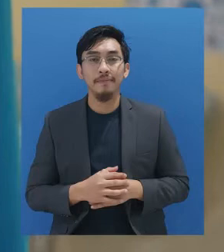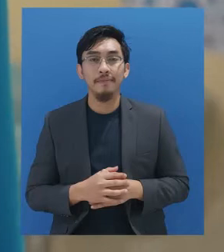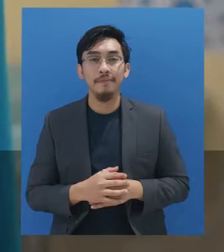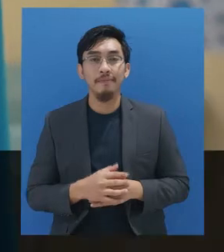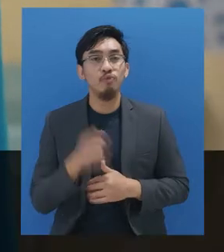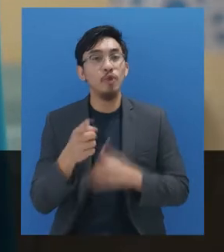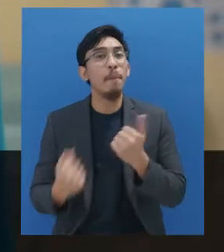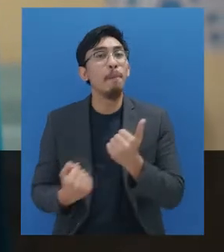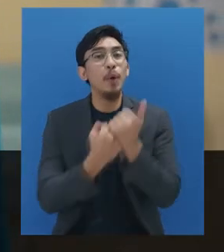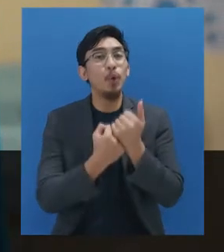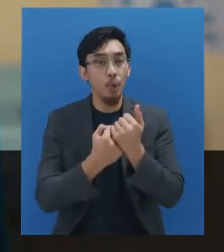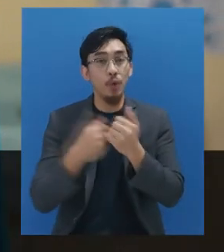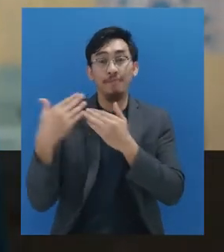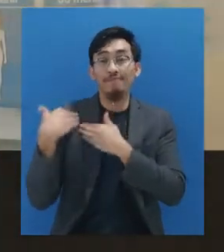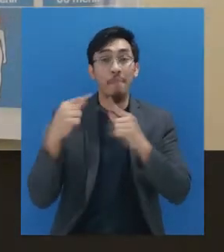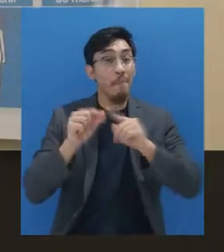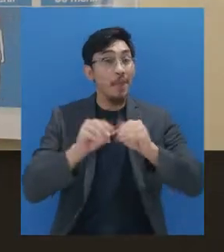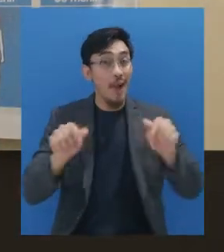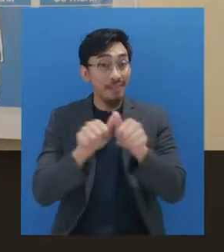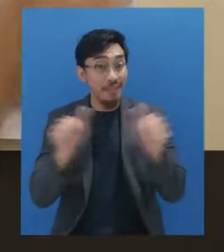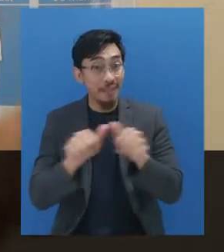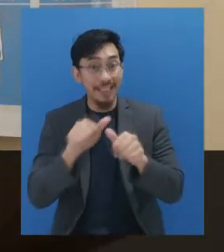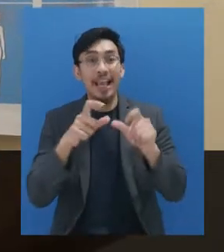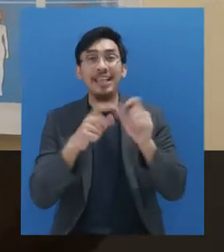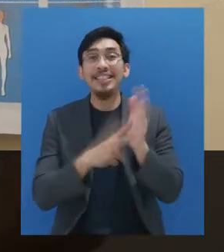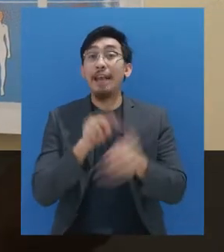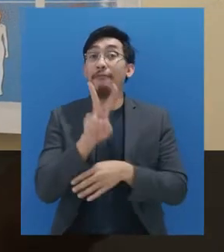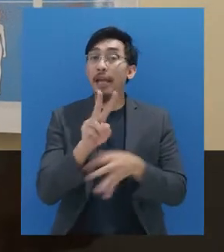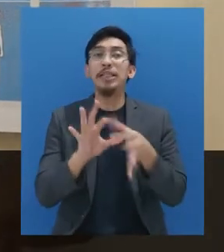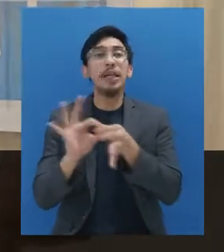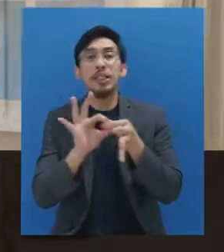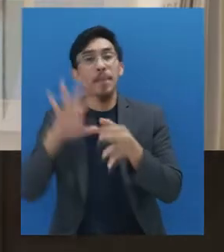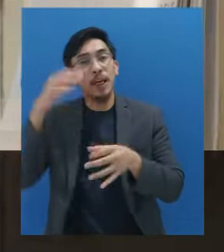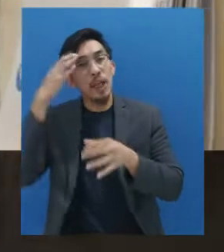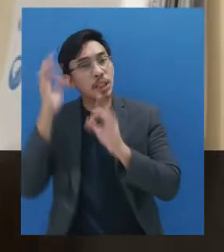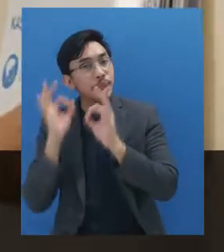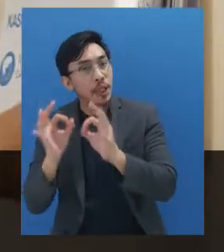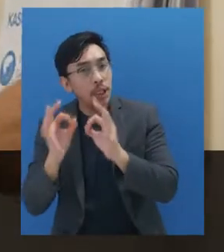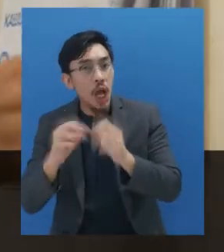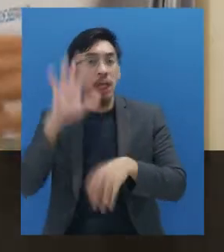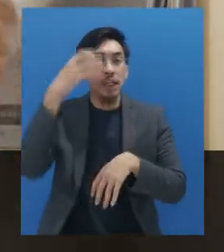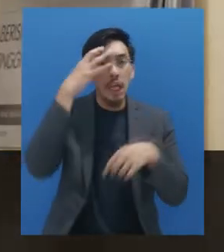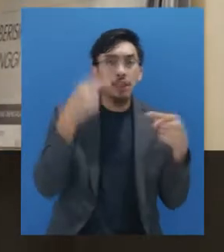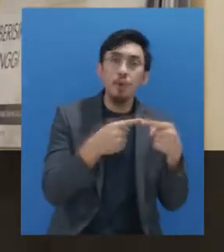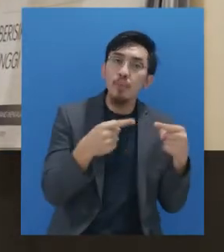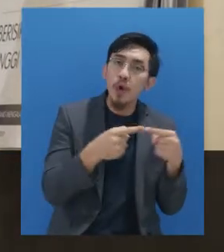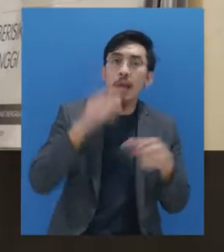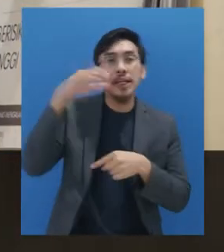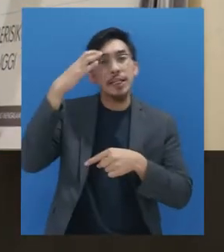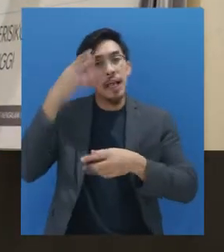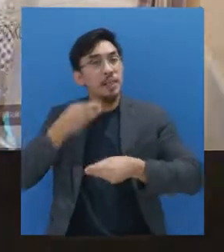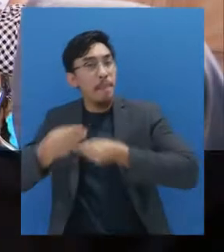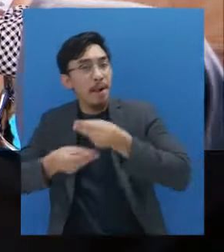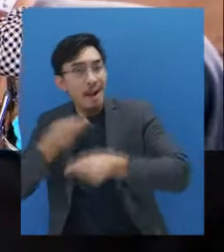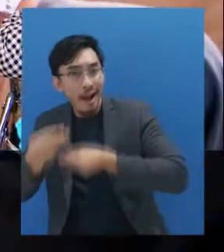Untuk mendukung peran petugas kebersihan, SNV bekerja sama dengan Dinas Kesehatan, Dinas Pendidikan, Dinas